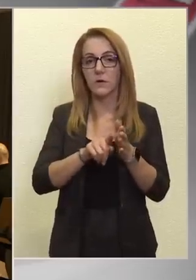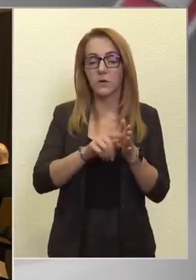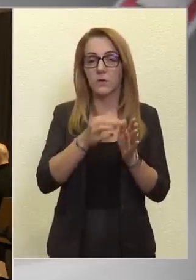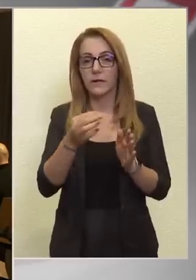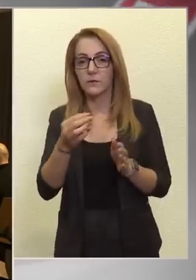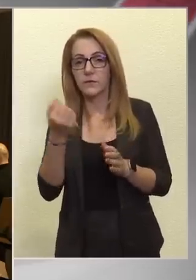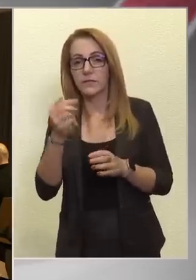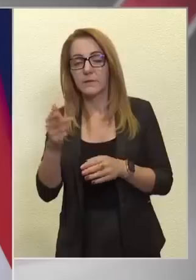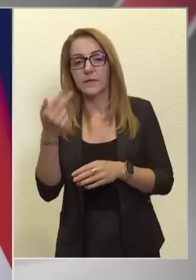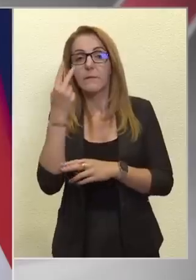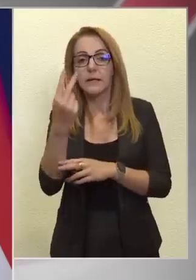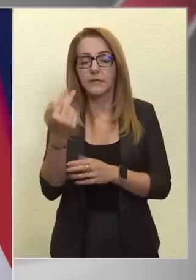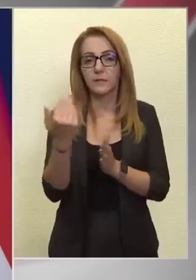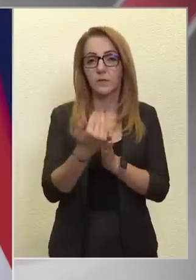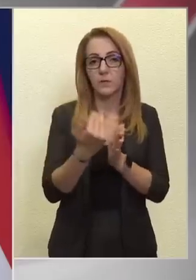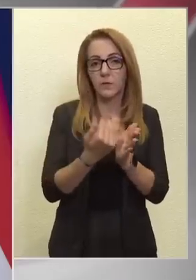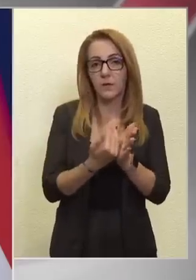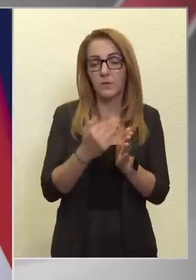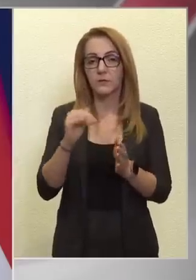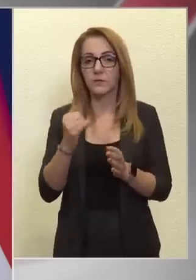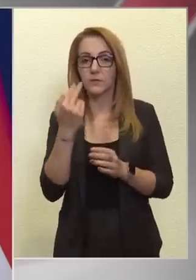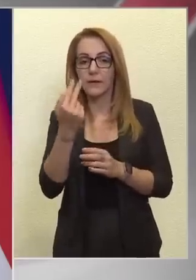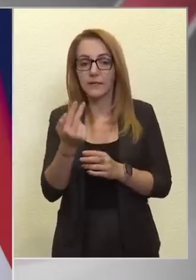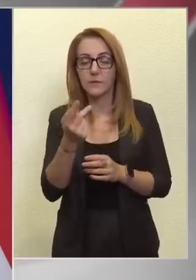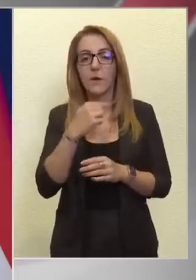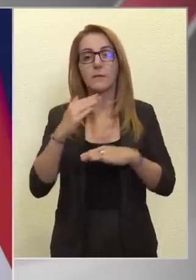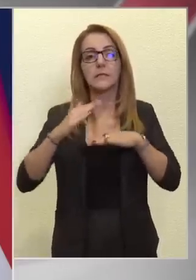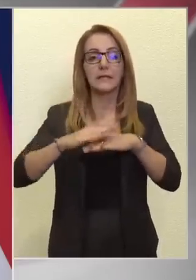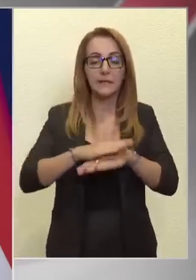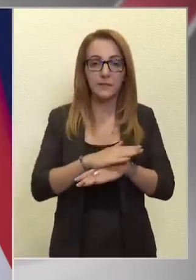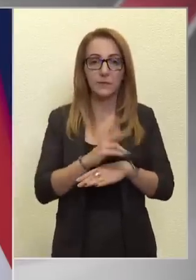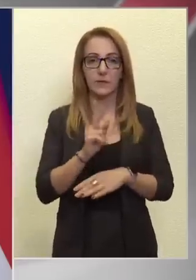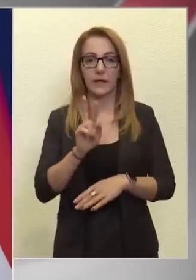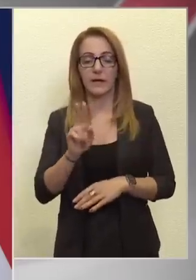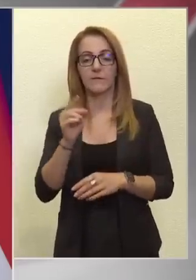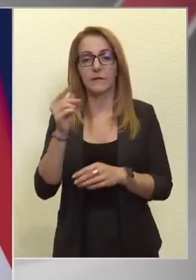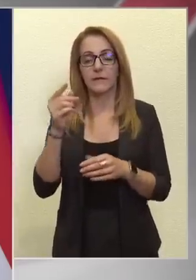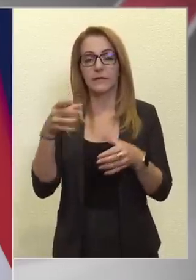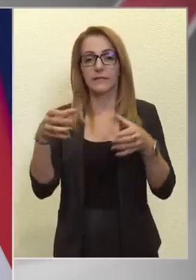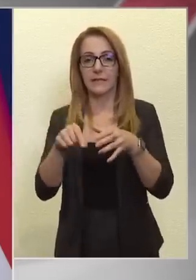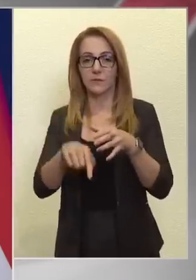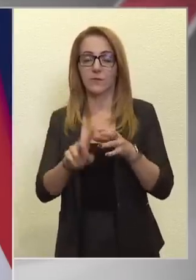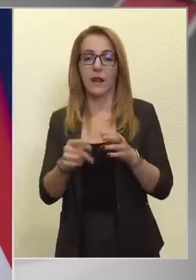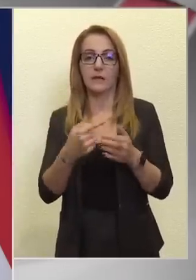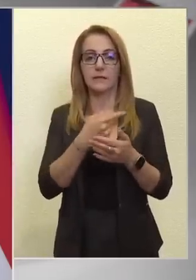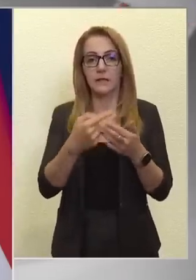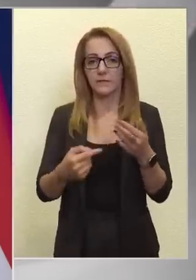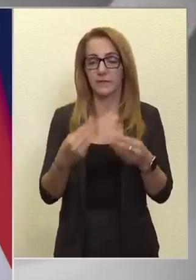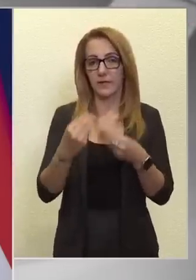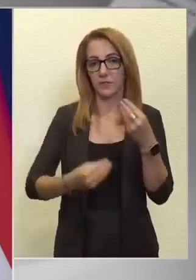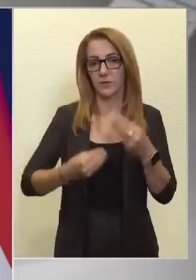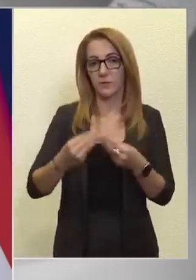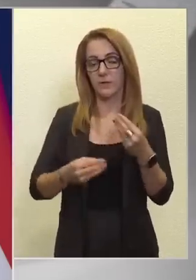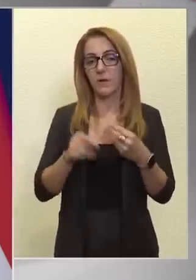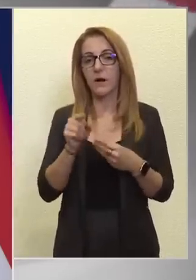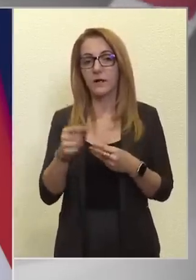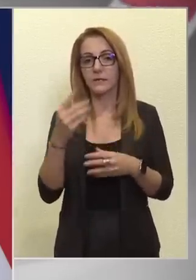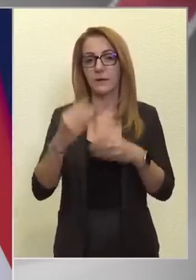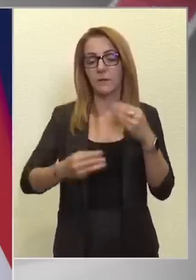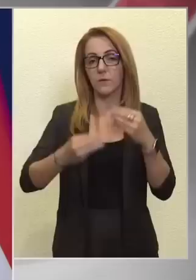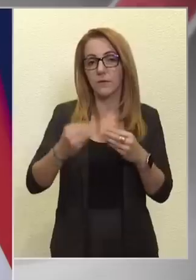illetve megnézzük, hogy az ott esetben azt, amit érzünk, hogy a KKV-szektorban lehetnek ilyen likviditási problémák, ezek a